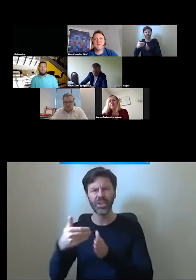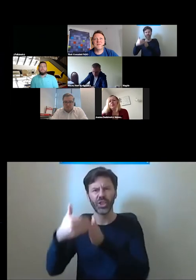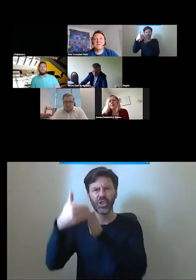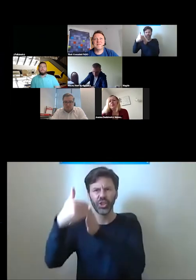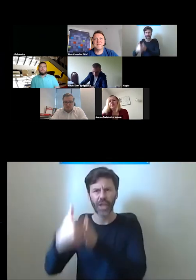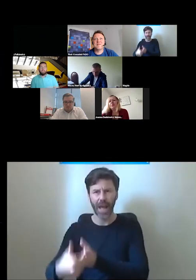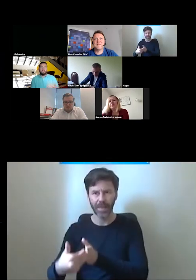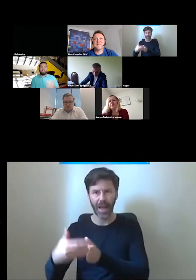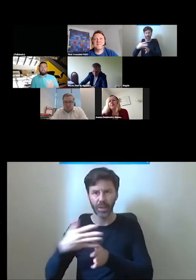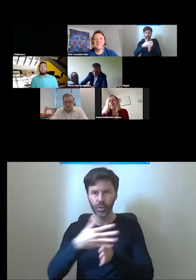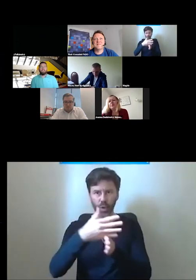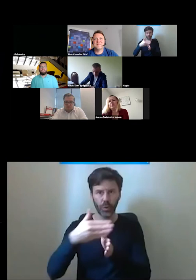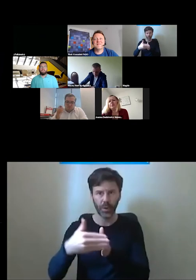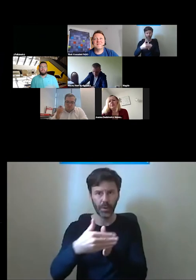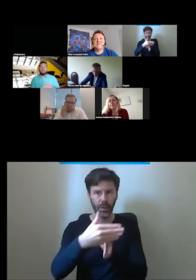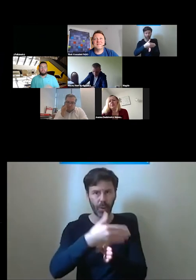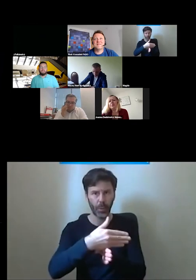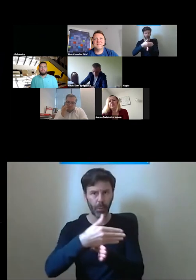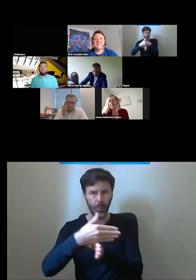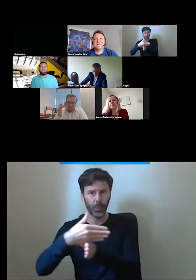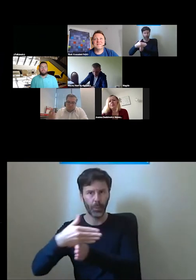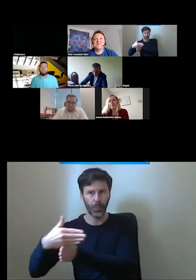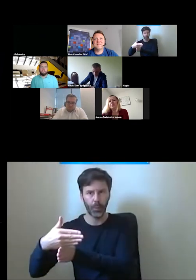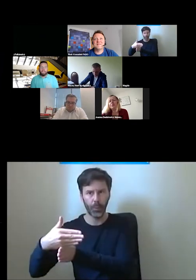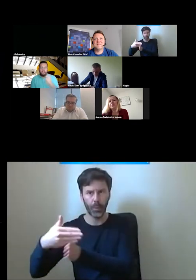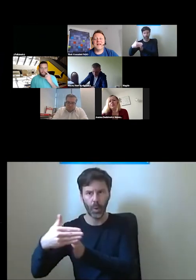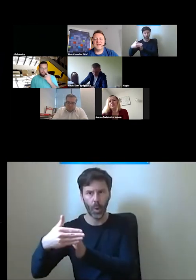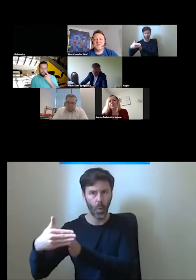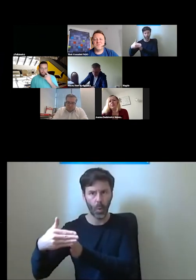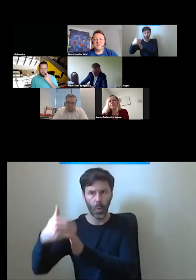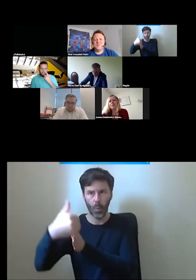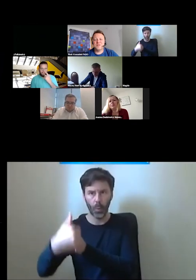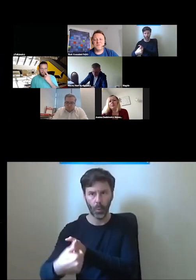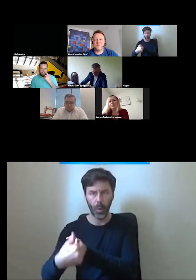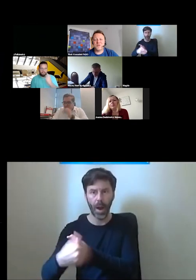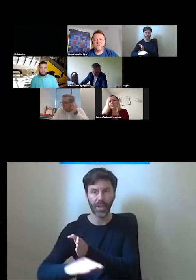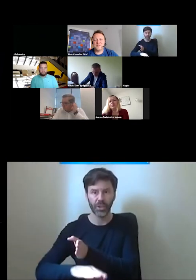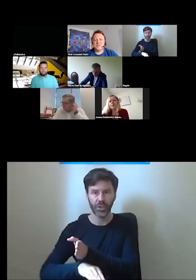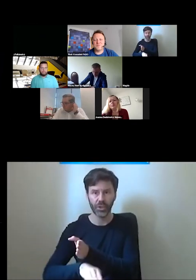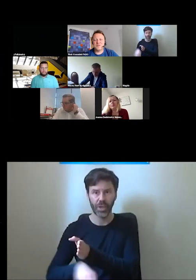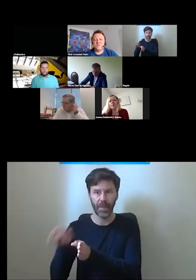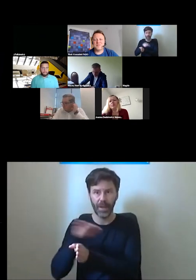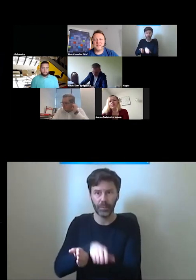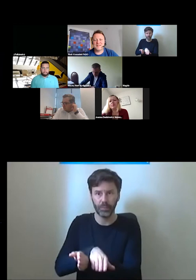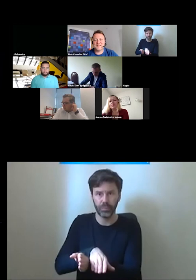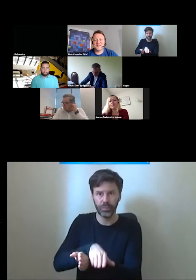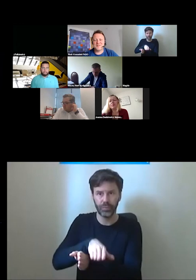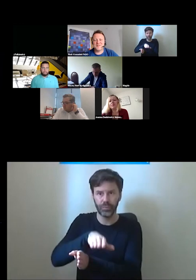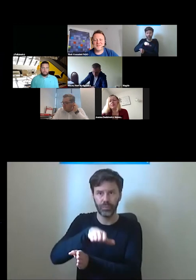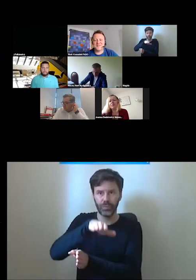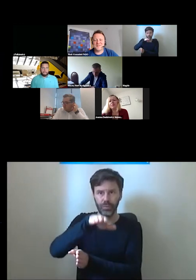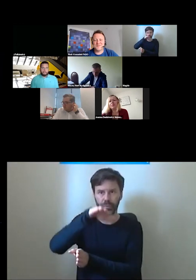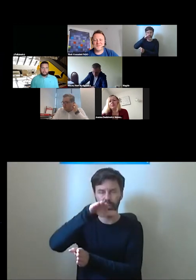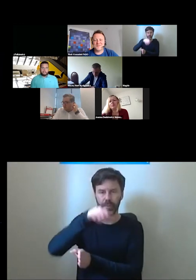i wtedy spod ziemia z posadzki wychodzi tak mieliśmy mieliśmy tutaj tą mieliśmy prezentację